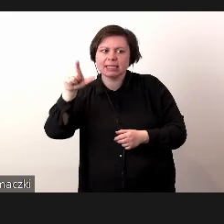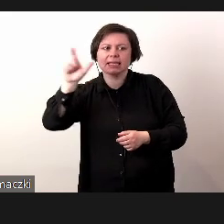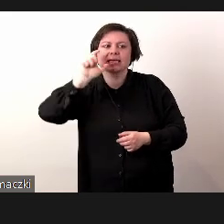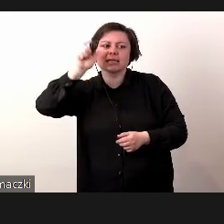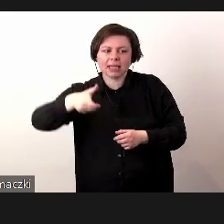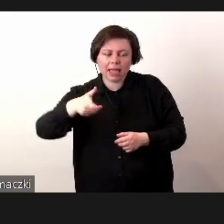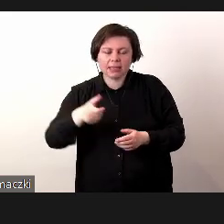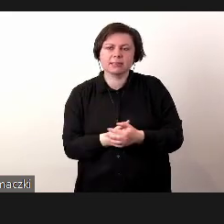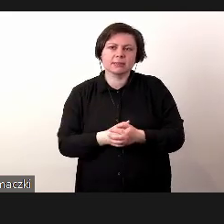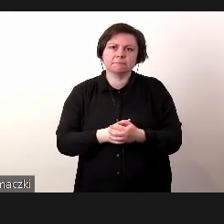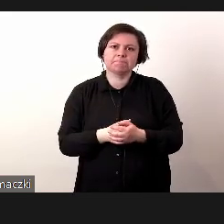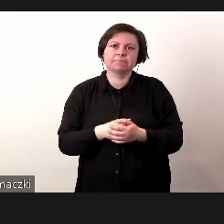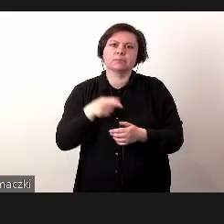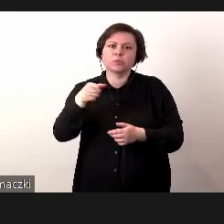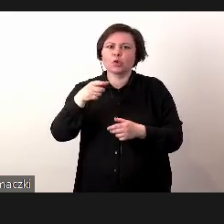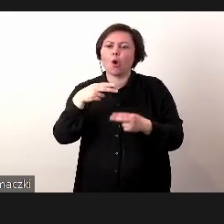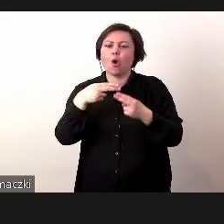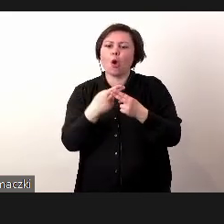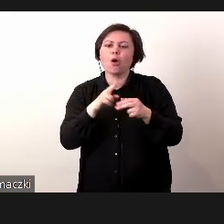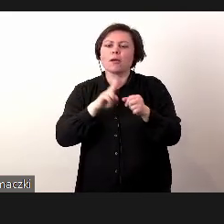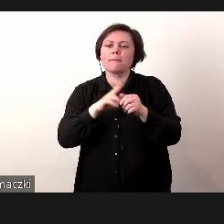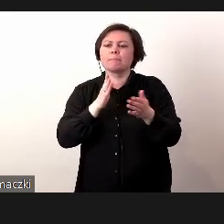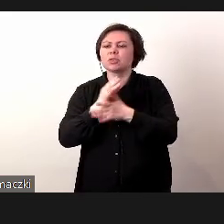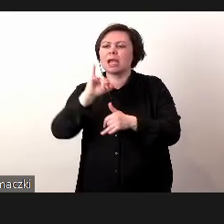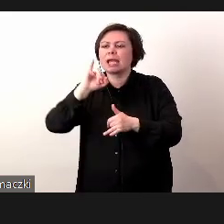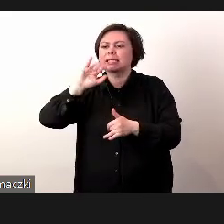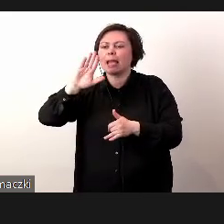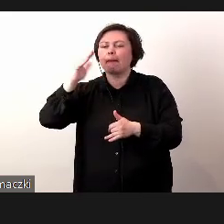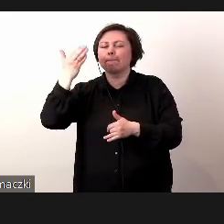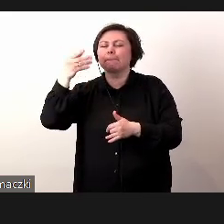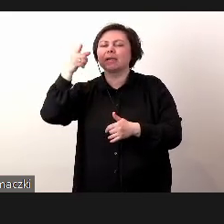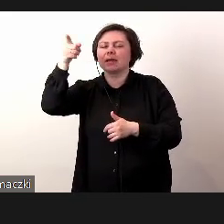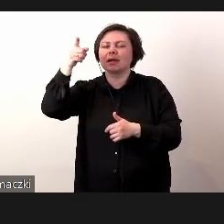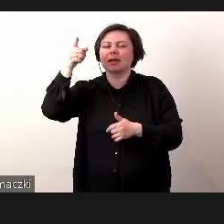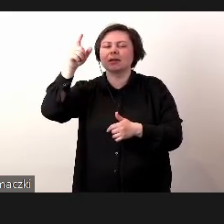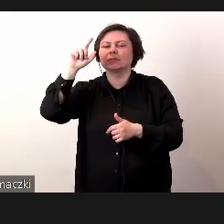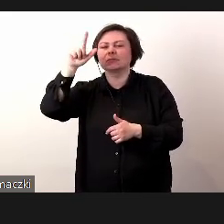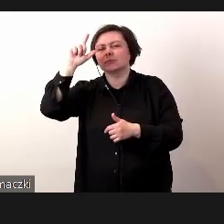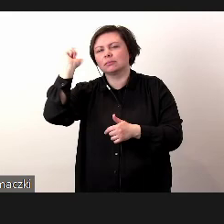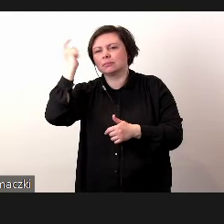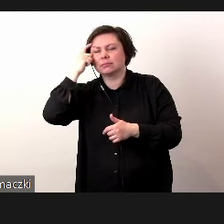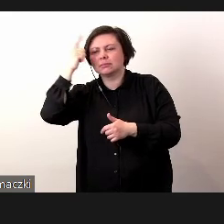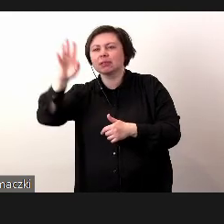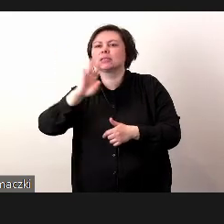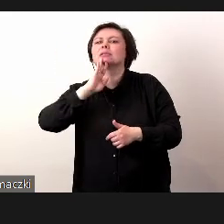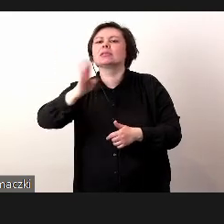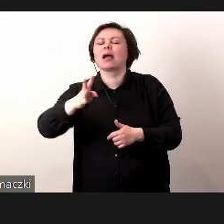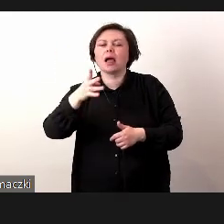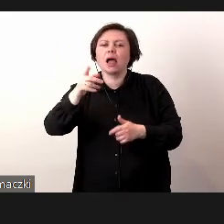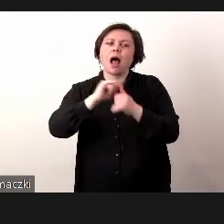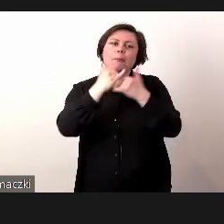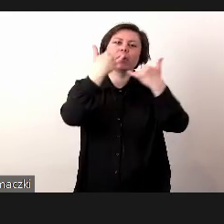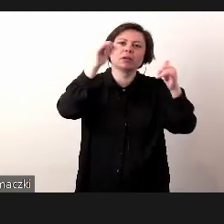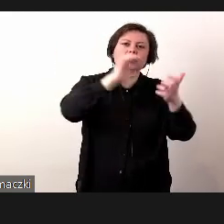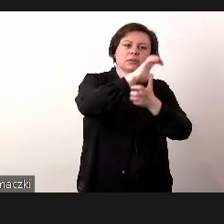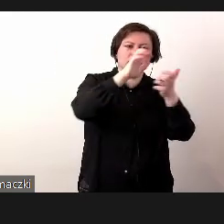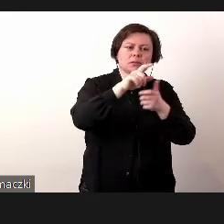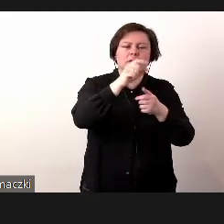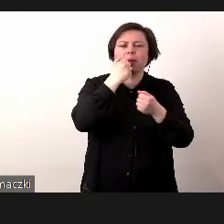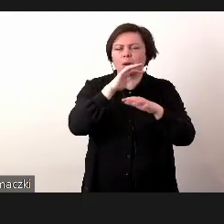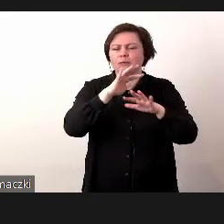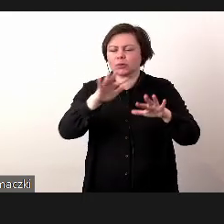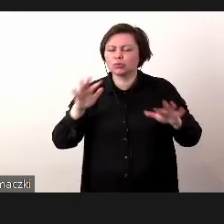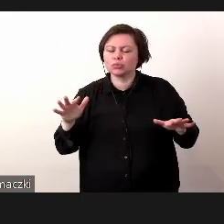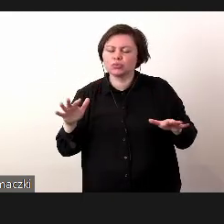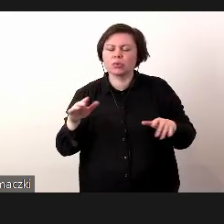ale to są narzędzia, które mają wsparcie przez IBM'a centralnie ze Stanów albo przez inne firmy ze świata, ale ogólnie tego jest naprawdę dużo.